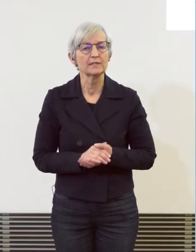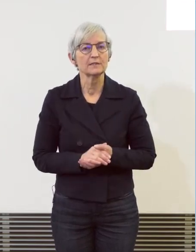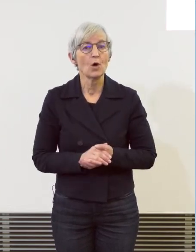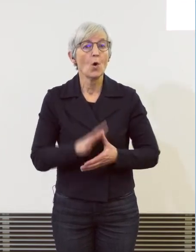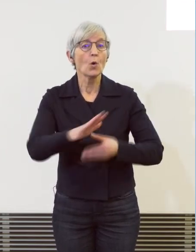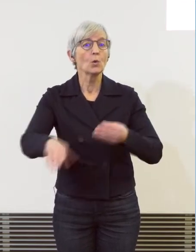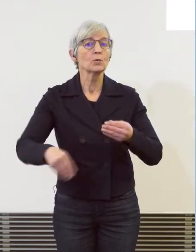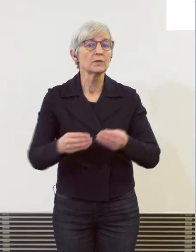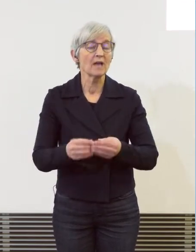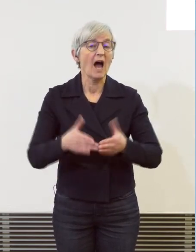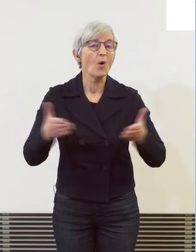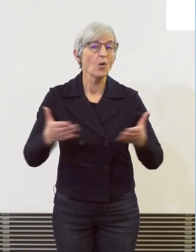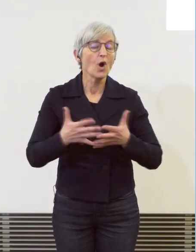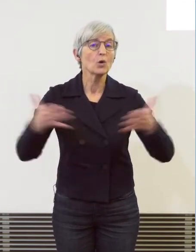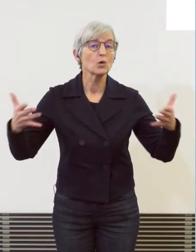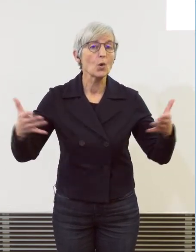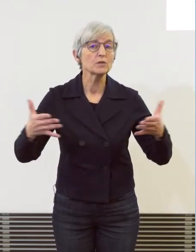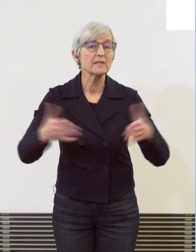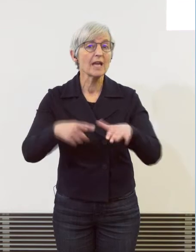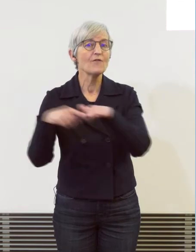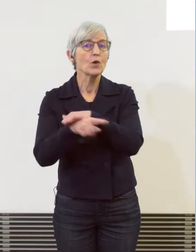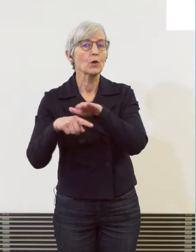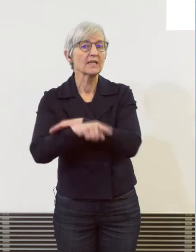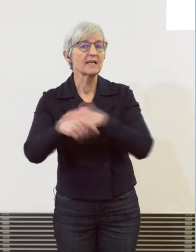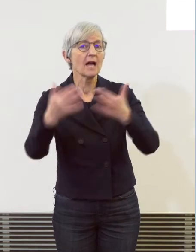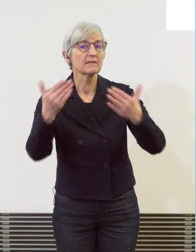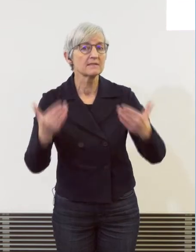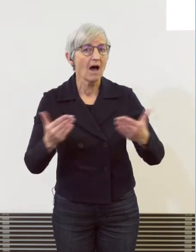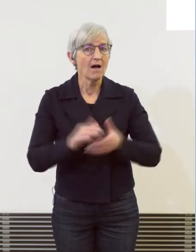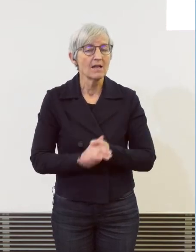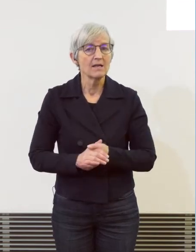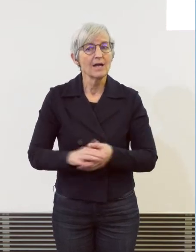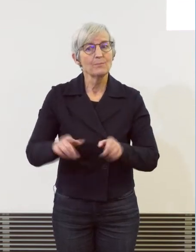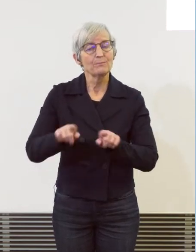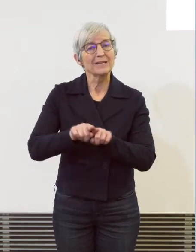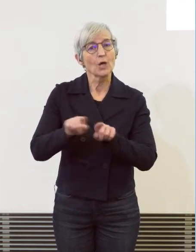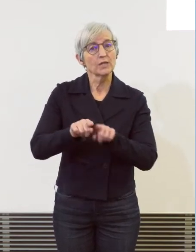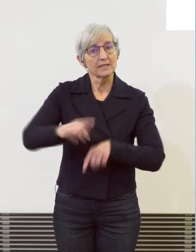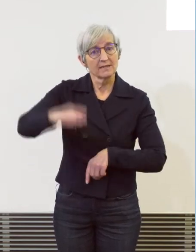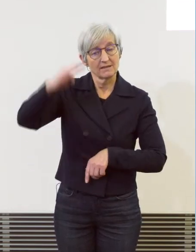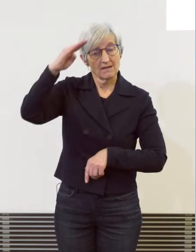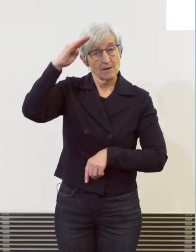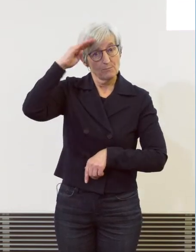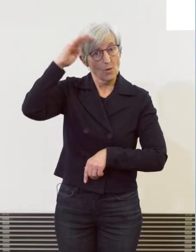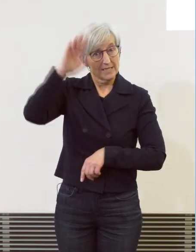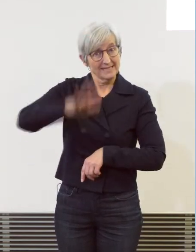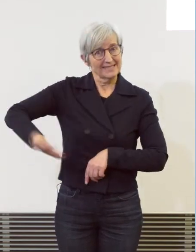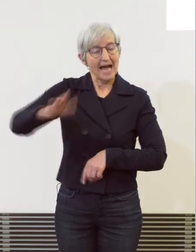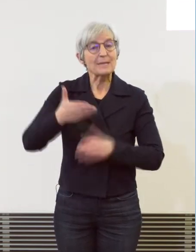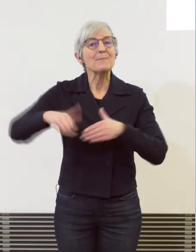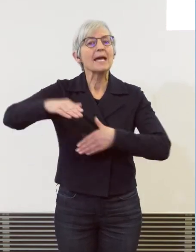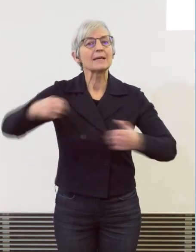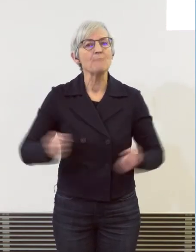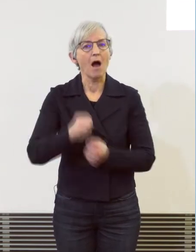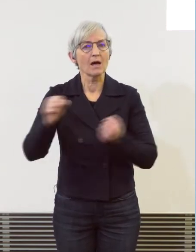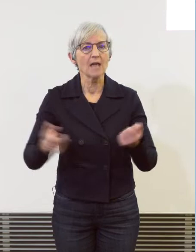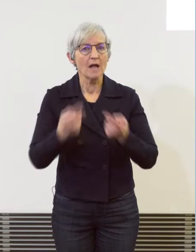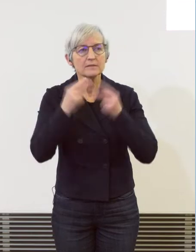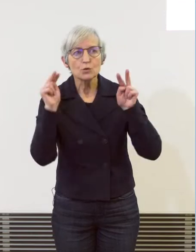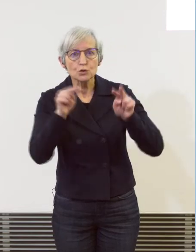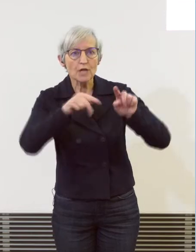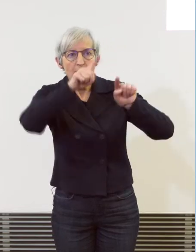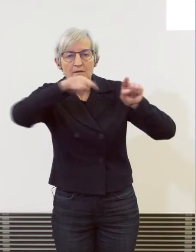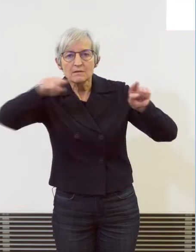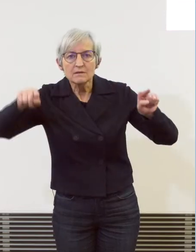der grossen Flüchtlingszahlen. Also die Polizei ist mehr als nur die Statistik. Die Polizei hilft immer und überall.